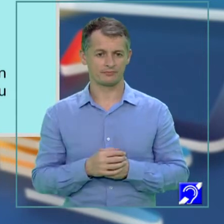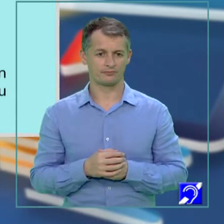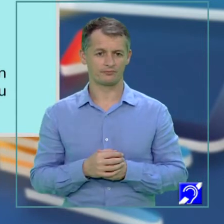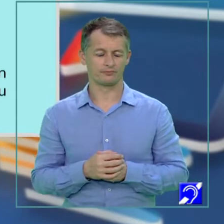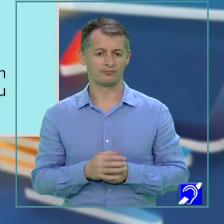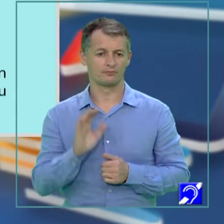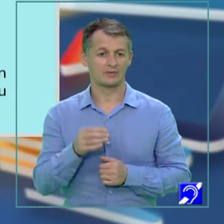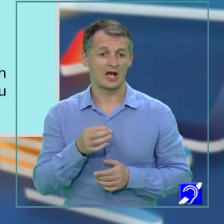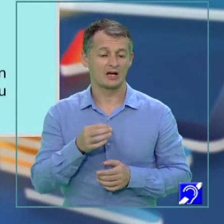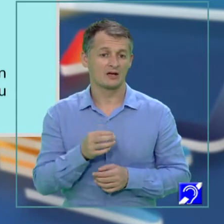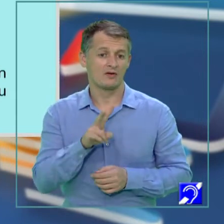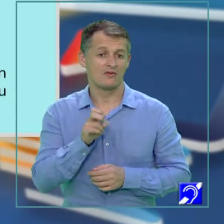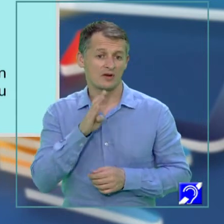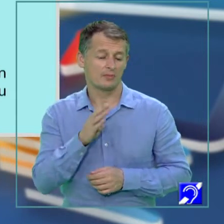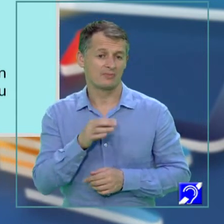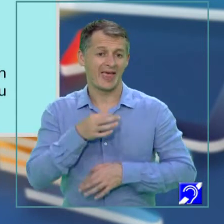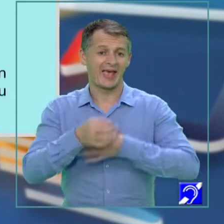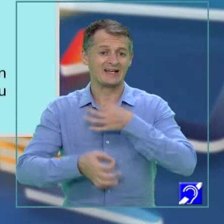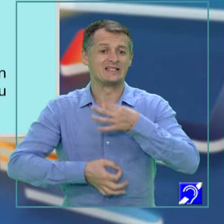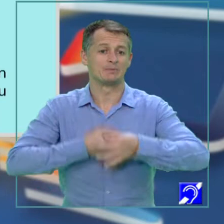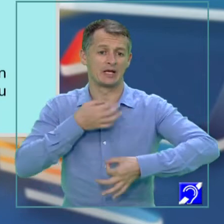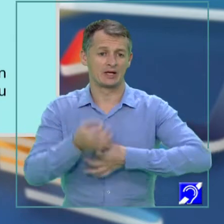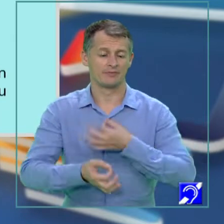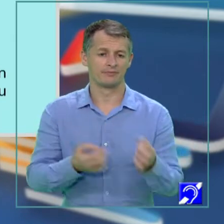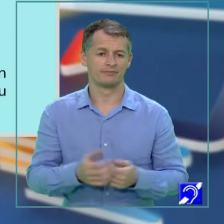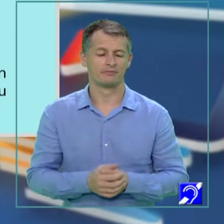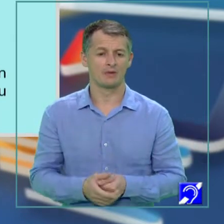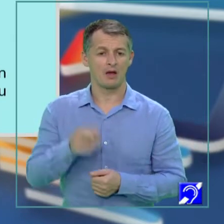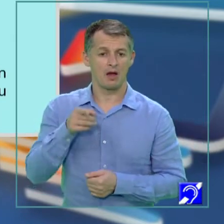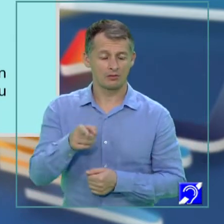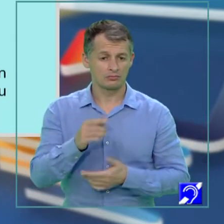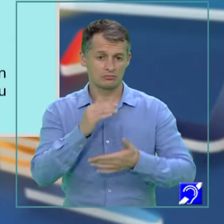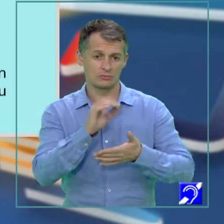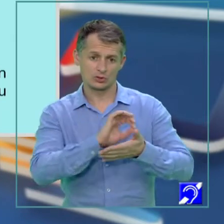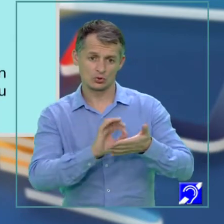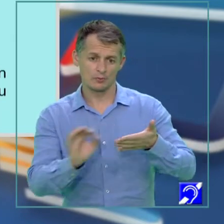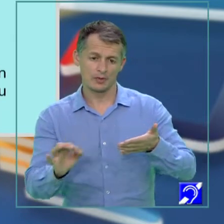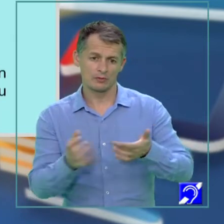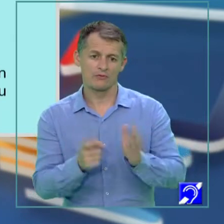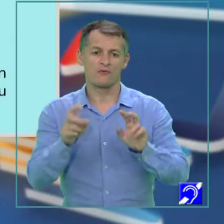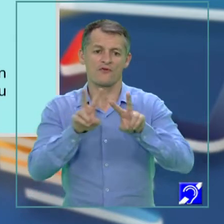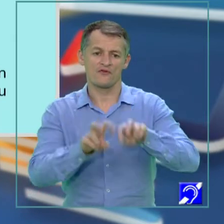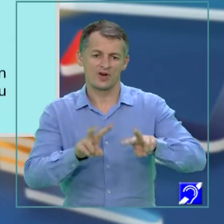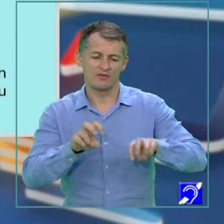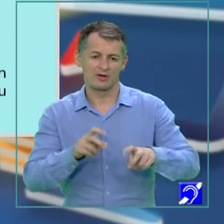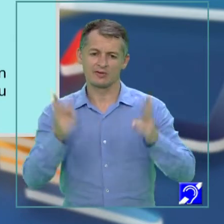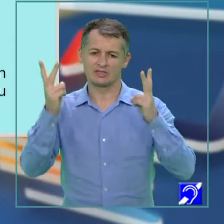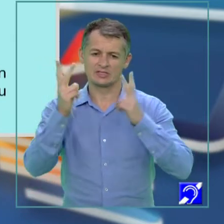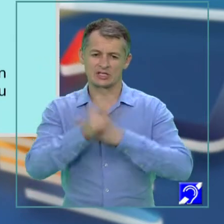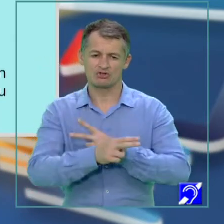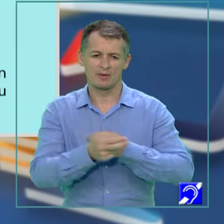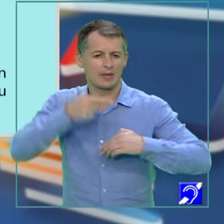centru, verbul explică. Aici subiectul verifică înțelegerea de